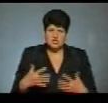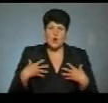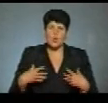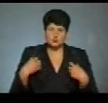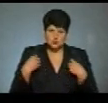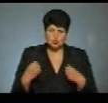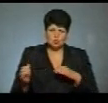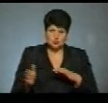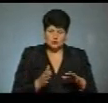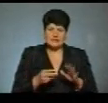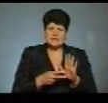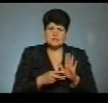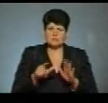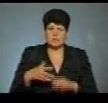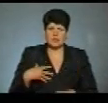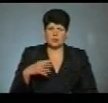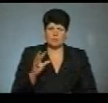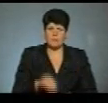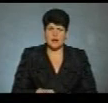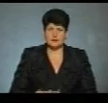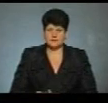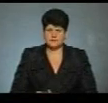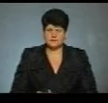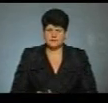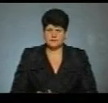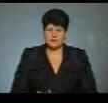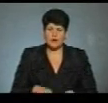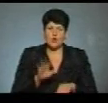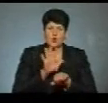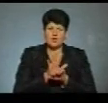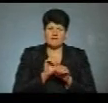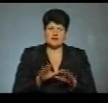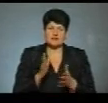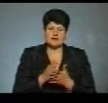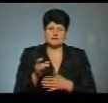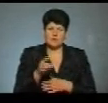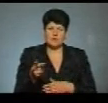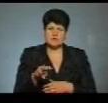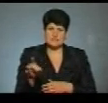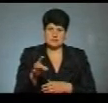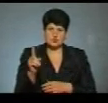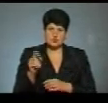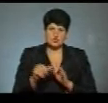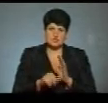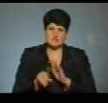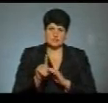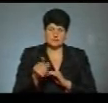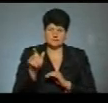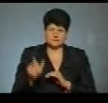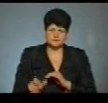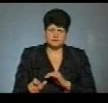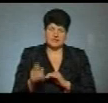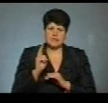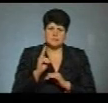коронавірусу. Семеро людей померли. Коронавірус підтвердили в таких районах. Монастирський район – 161 хворій,